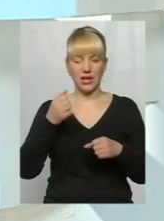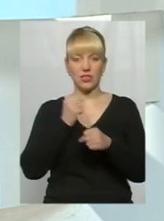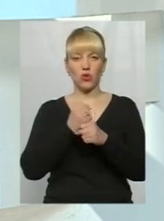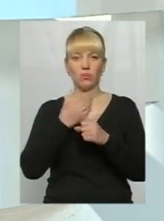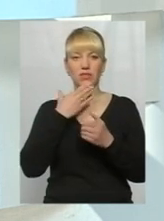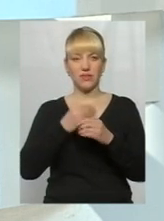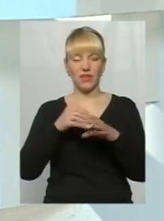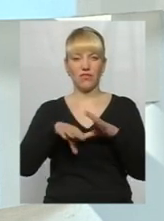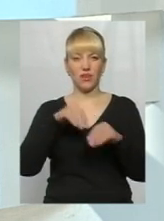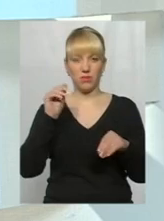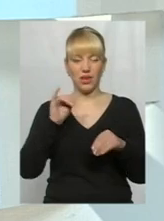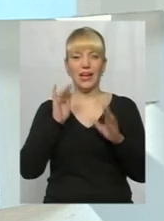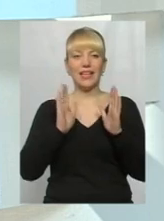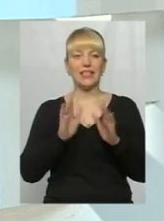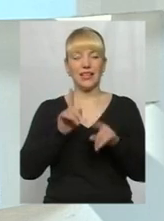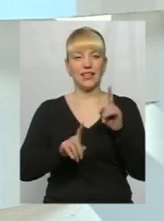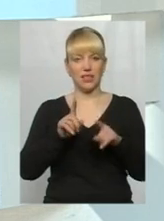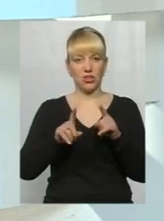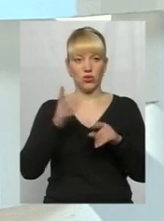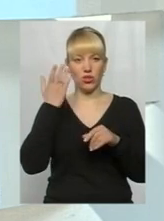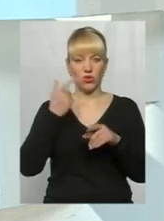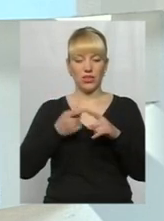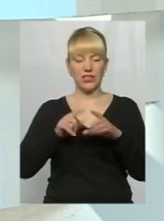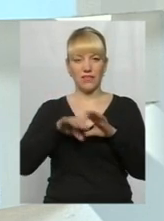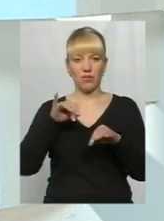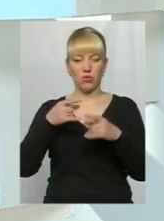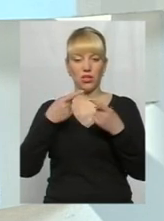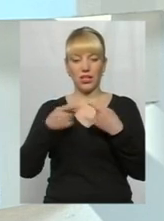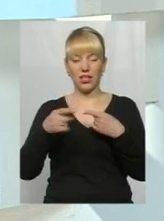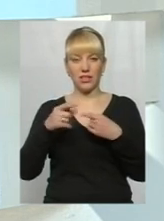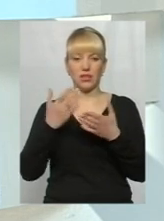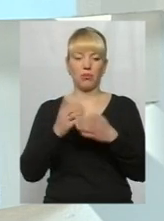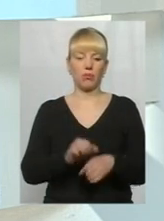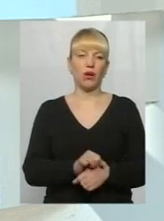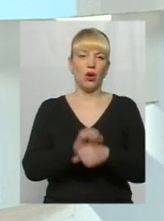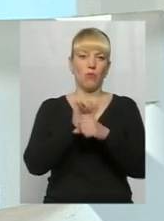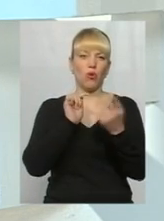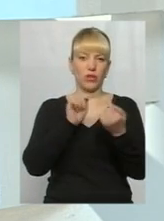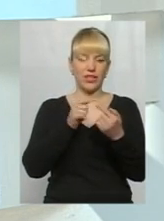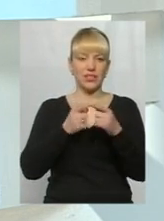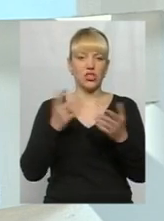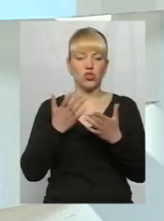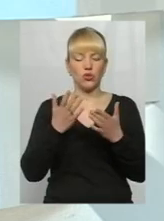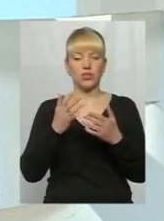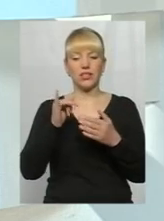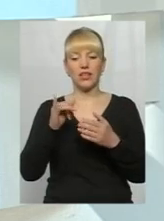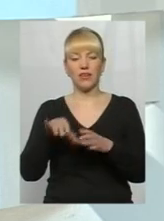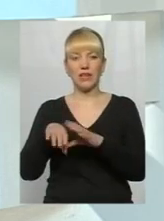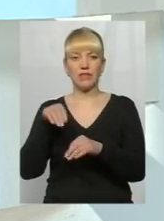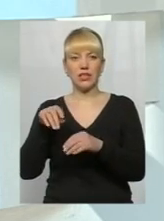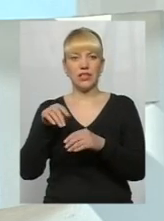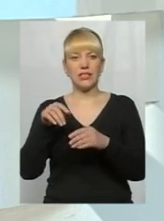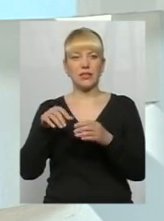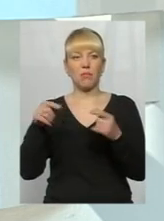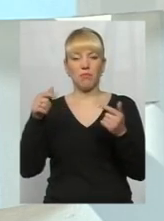свій вибір. І тільки іноді, коли ці вибори різні, там, припустимо, протест проти чогось і вибір людей збігається, то виникають такі